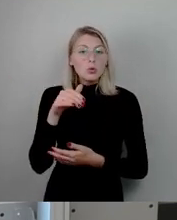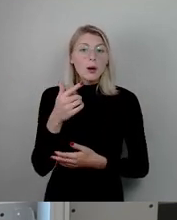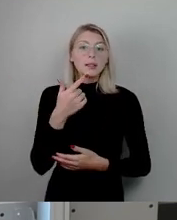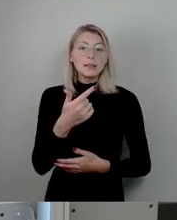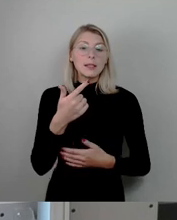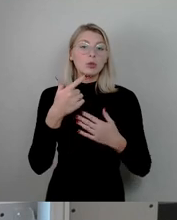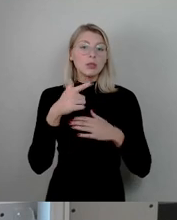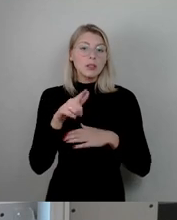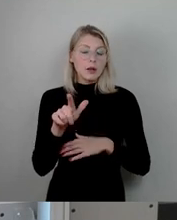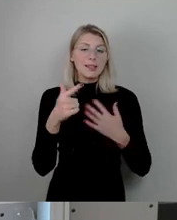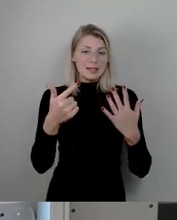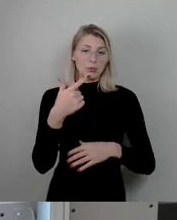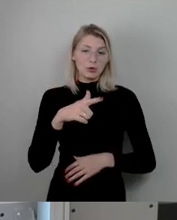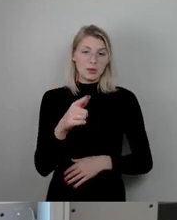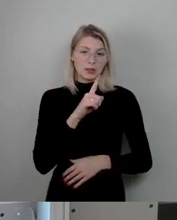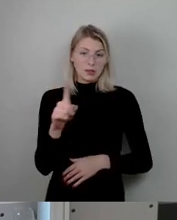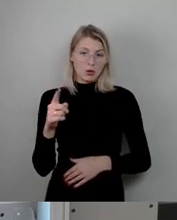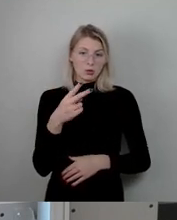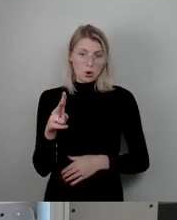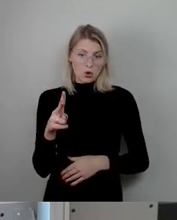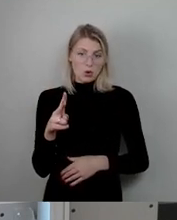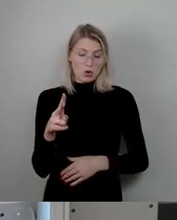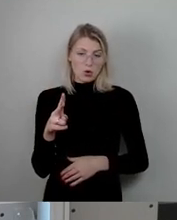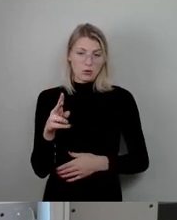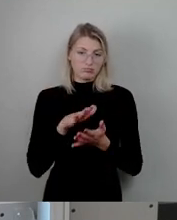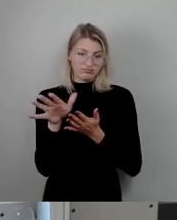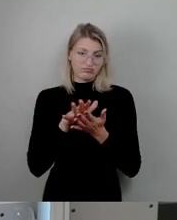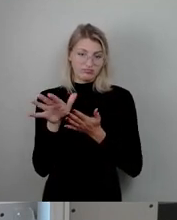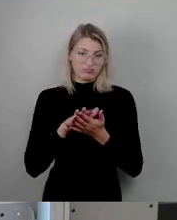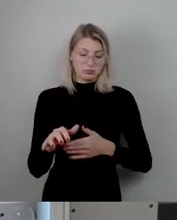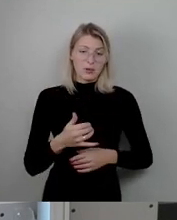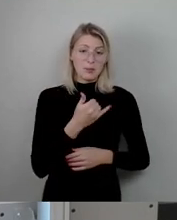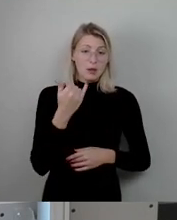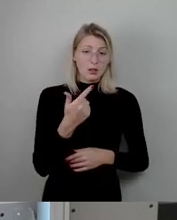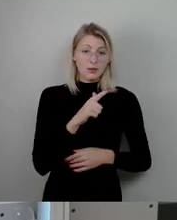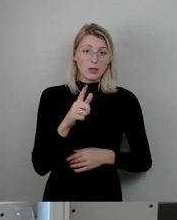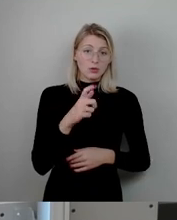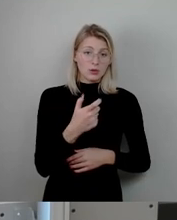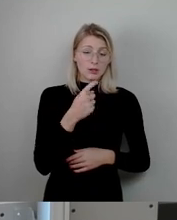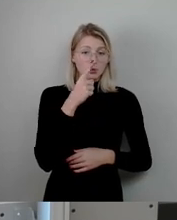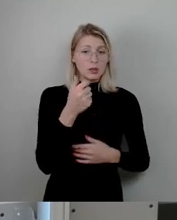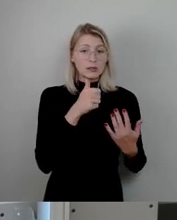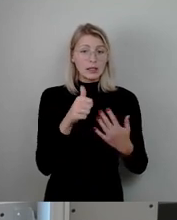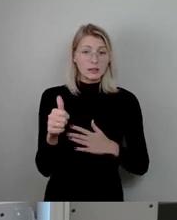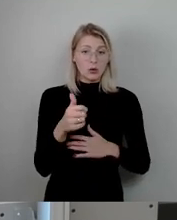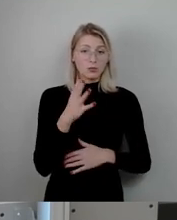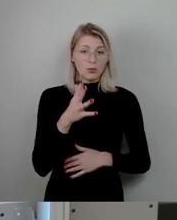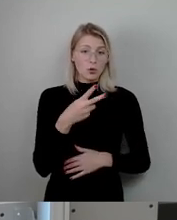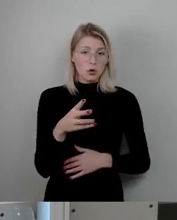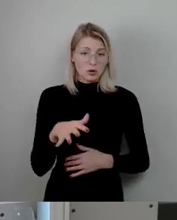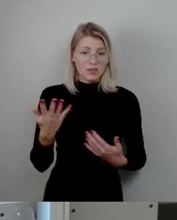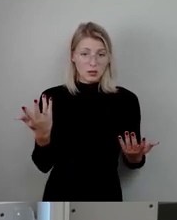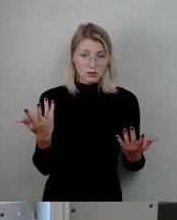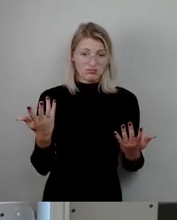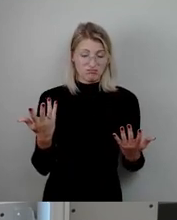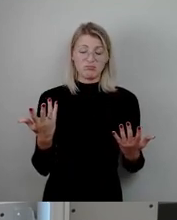.000 Euro. So, im Jahr 2020 waren das noch 6.500 Euro. Da frage ich mich ganz